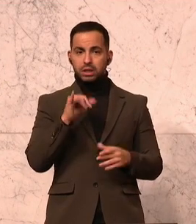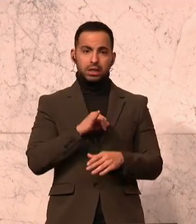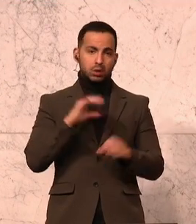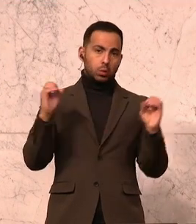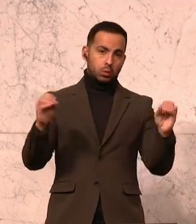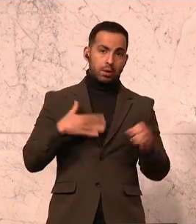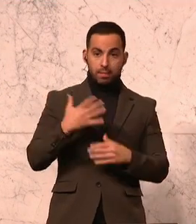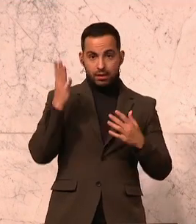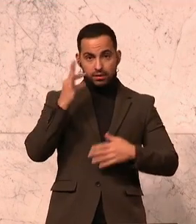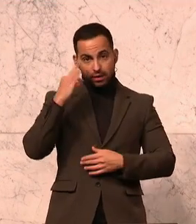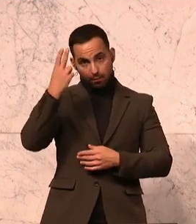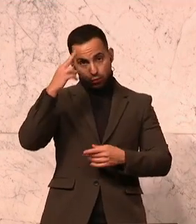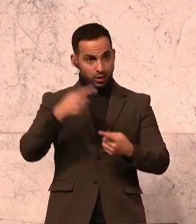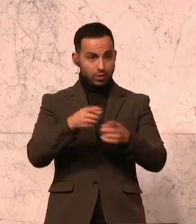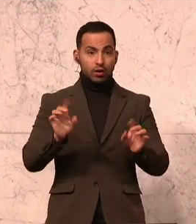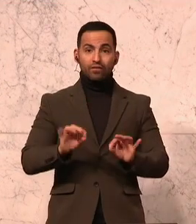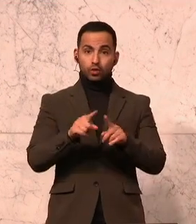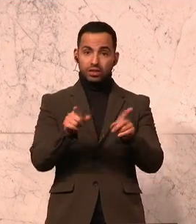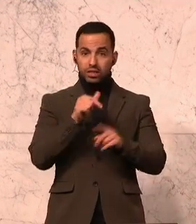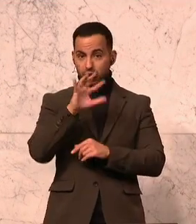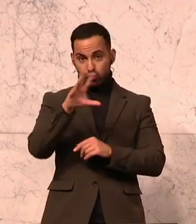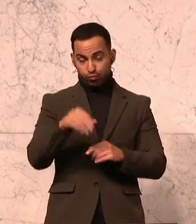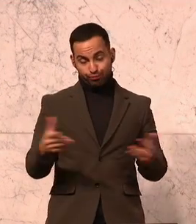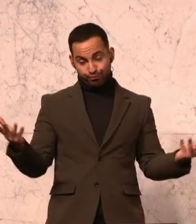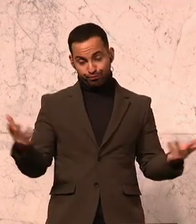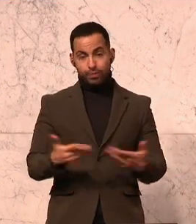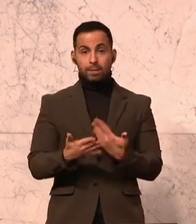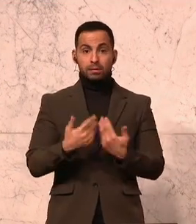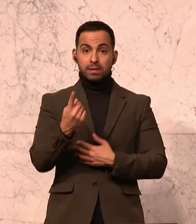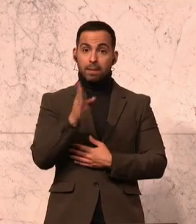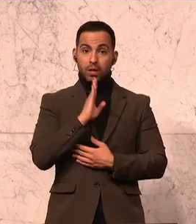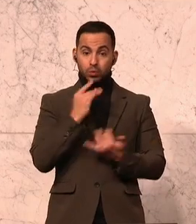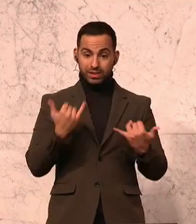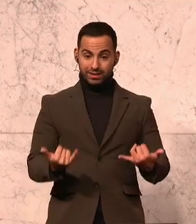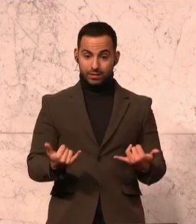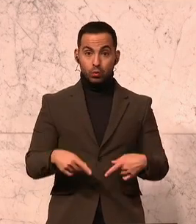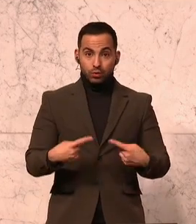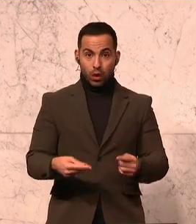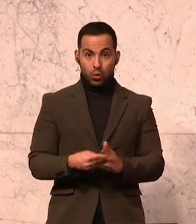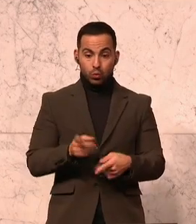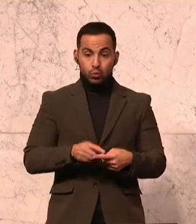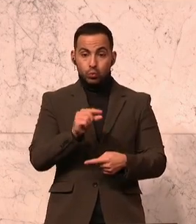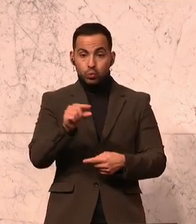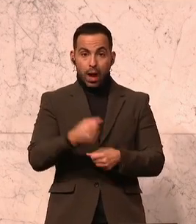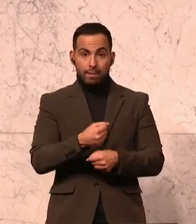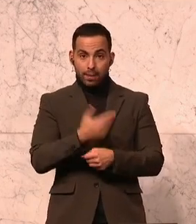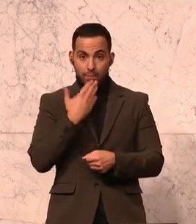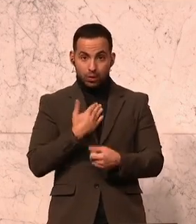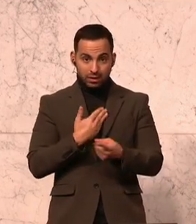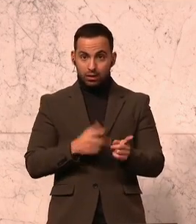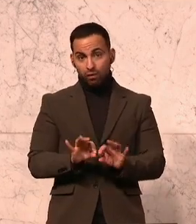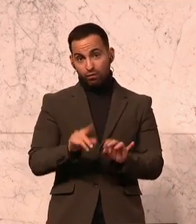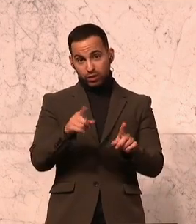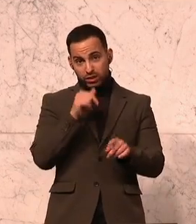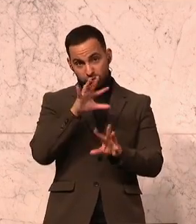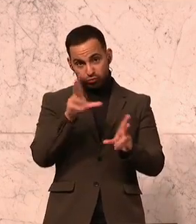Für Sie, meine Damen und Herren, ist es leider nicht besonders attraktiv, wenn Sie schon in Pension sind und dann noch stundenweise arbeiten möchten. Für Sie